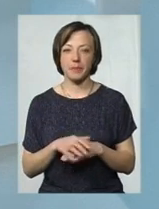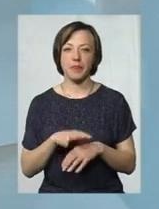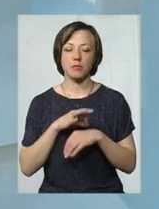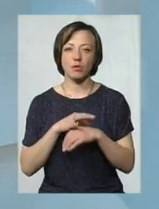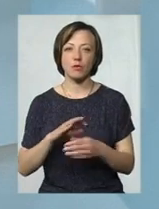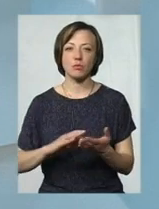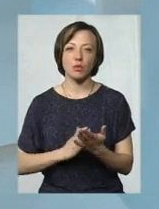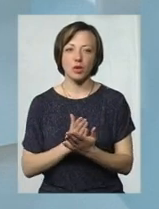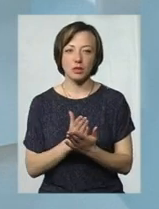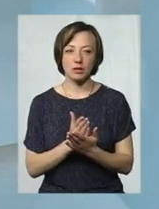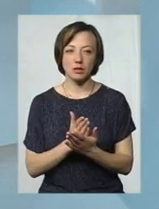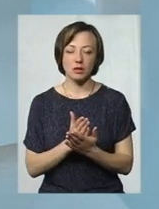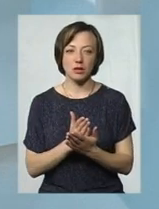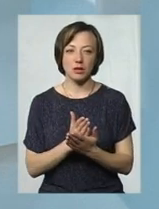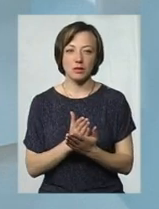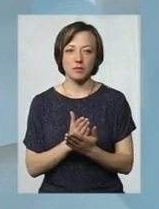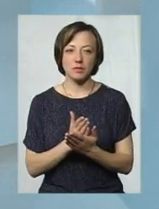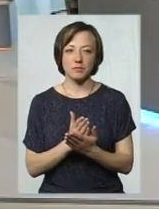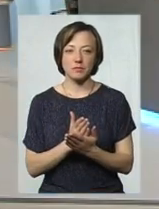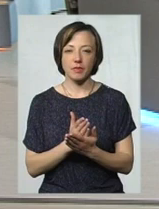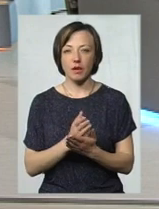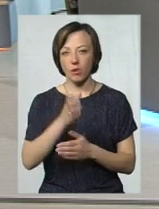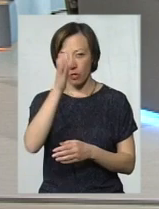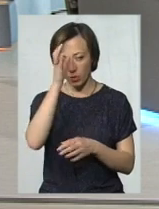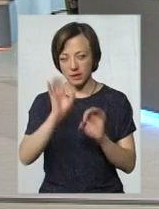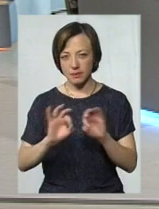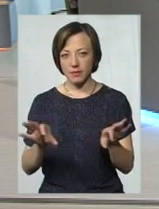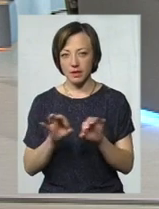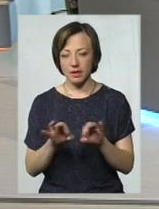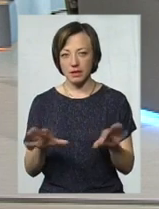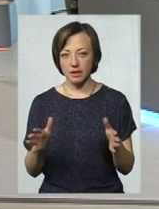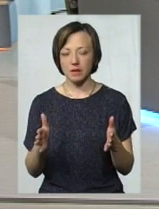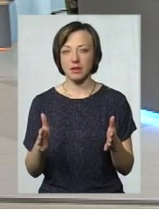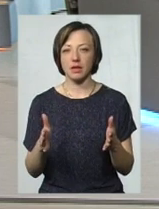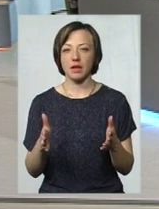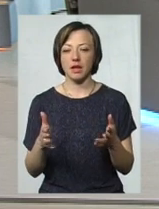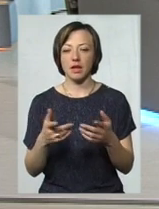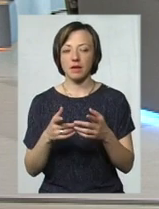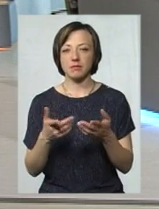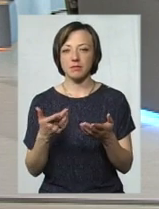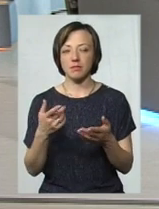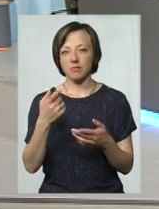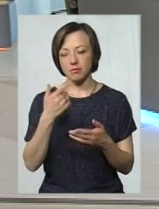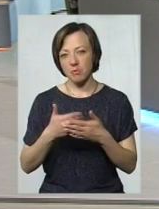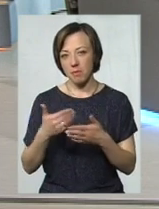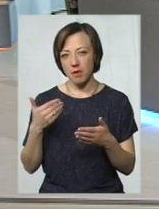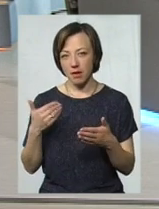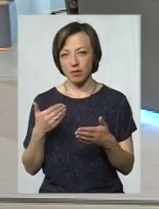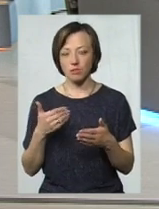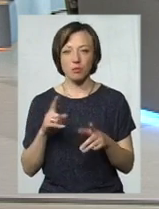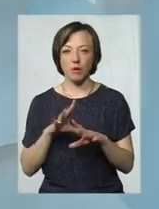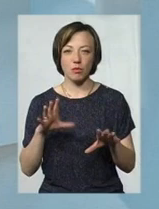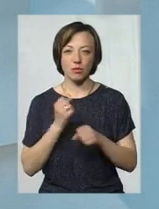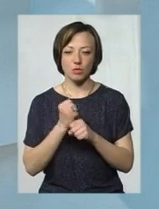проводити політику якоїсь освіти, якоїсь інформування і попереднього, що не було